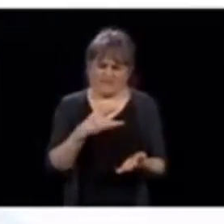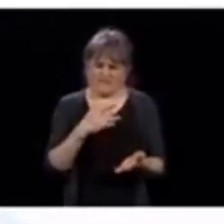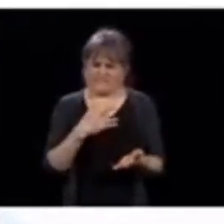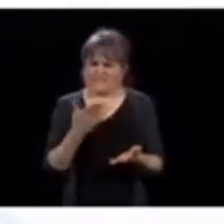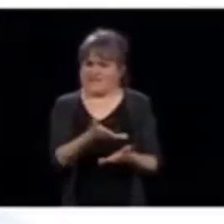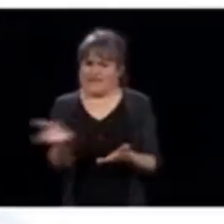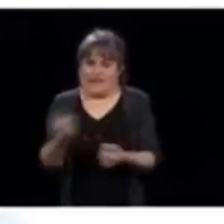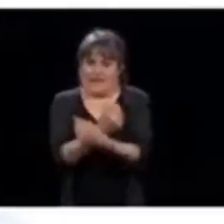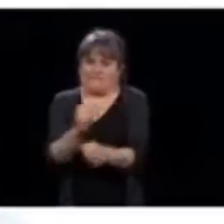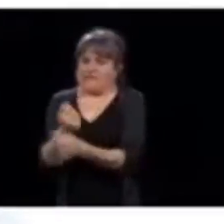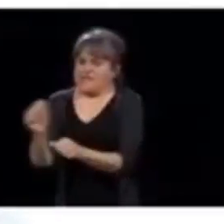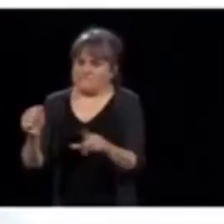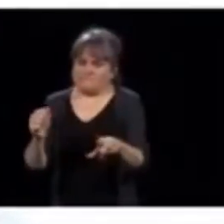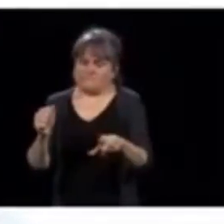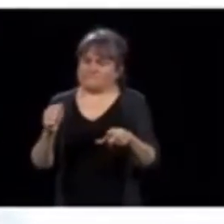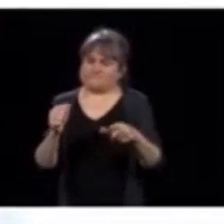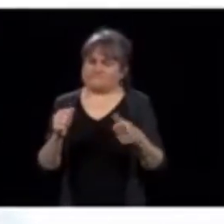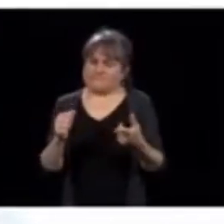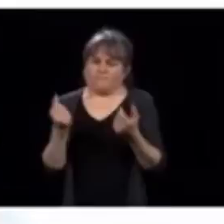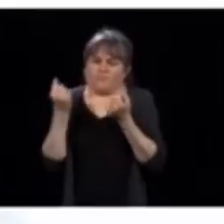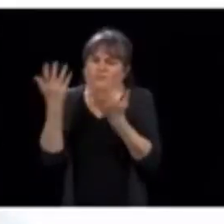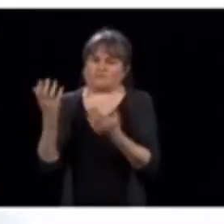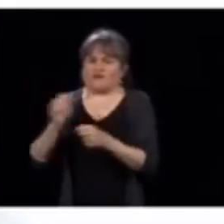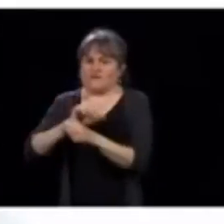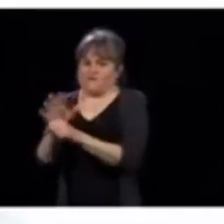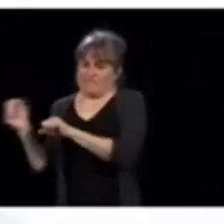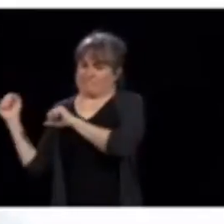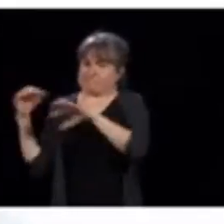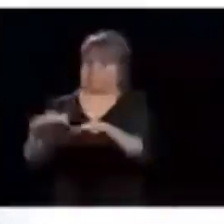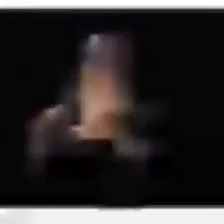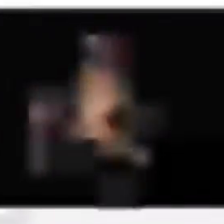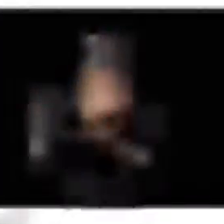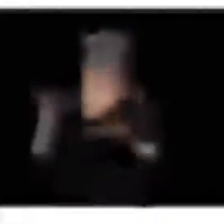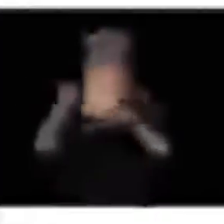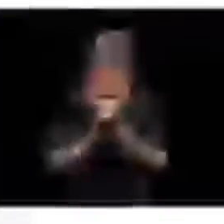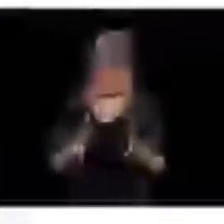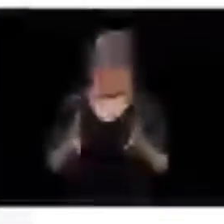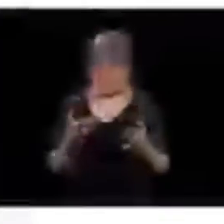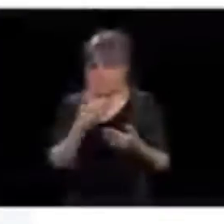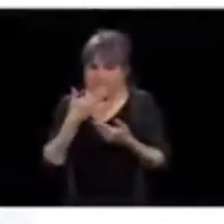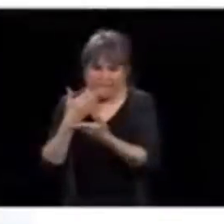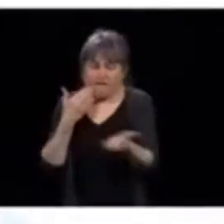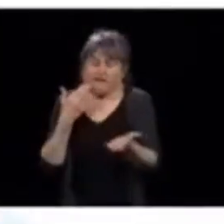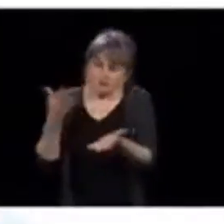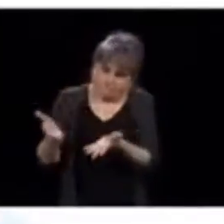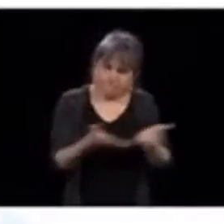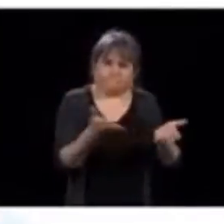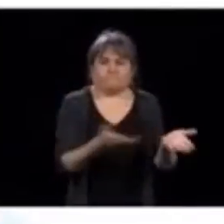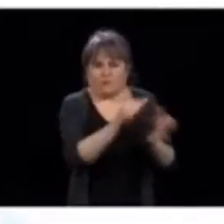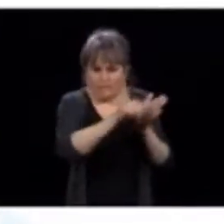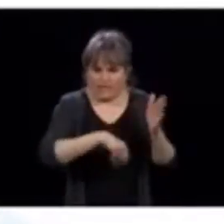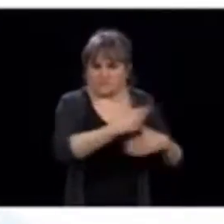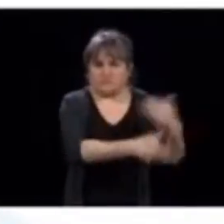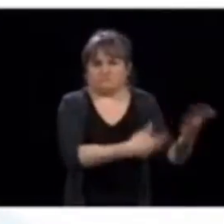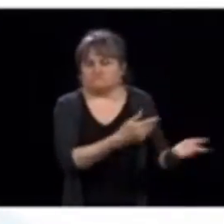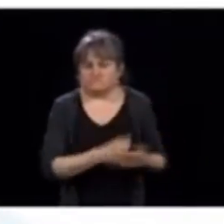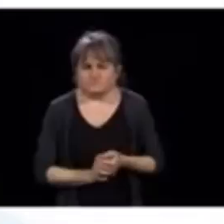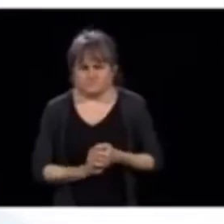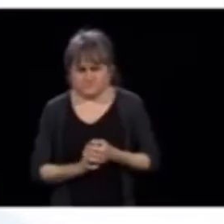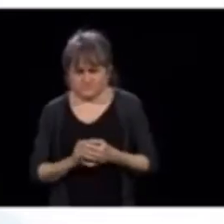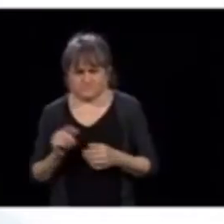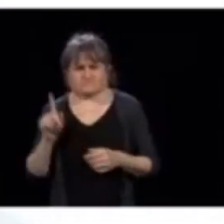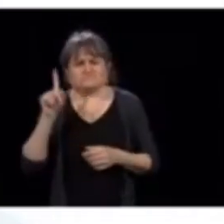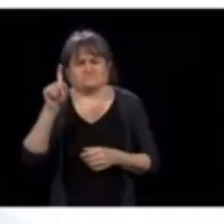semble qu'on n'aura pas besoin de 6 000 lits pour la COVID-19 dans les hôpitaux. Vous avez donc mentionné en